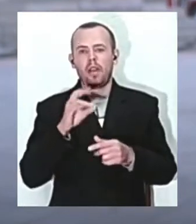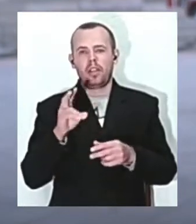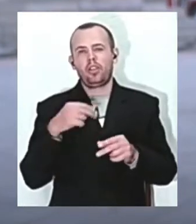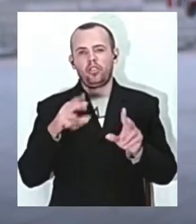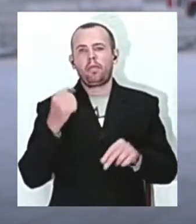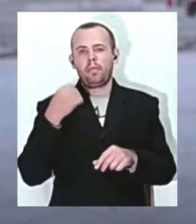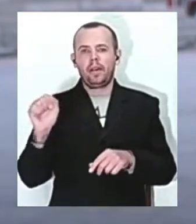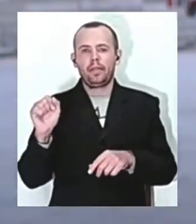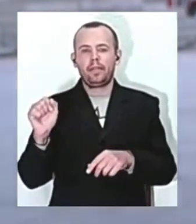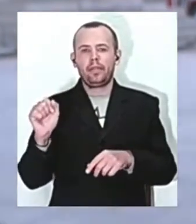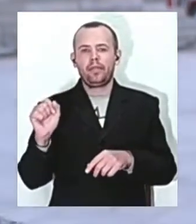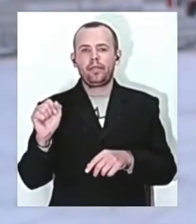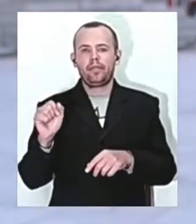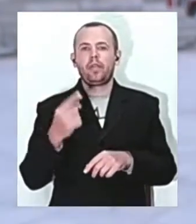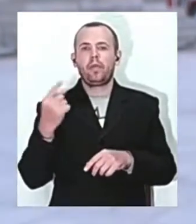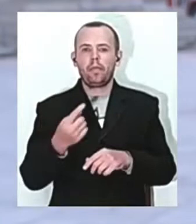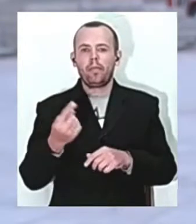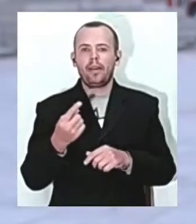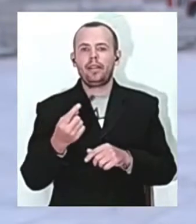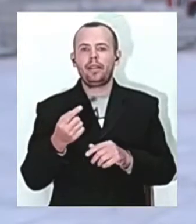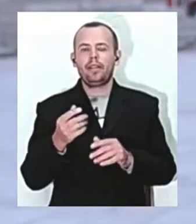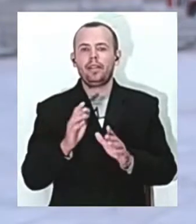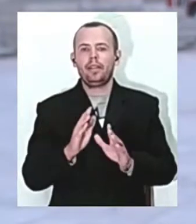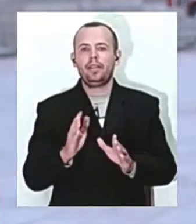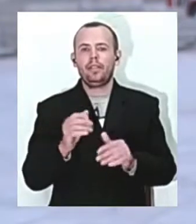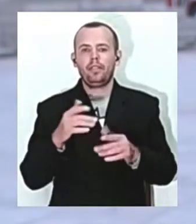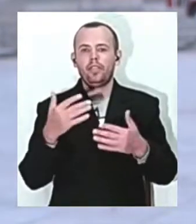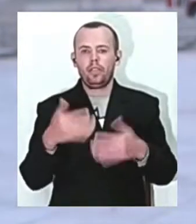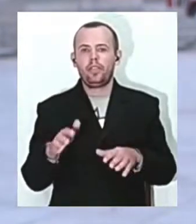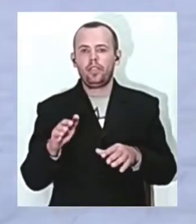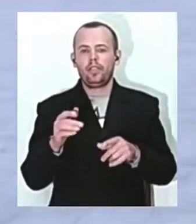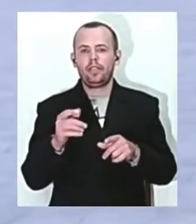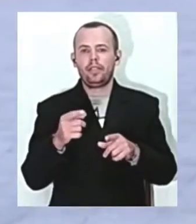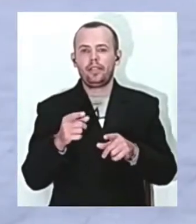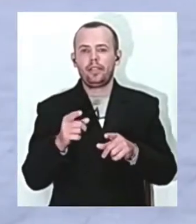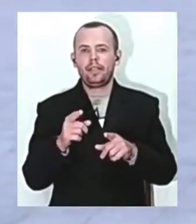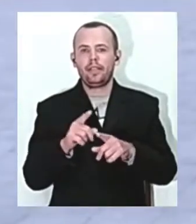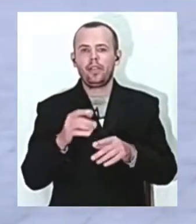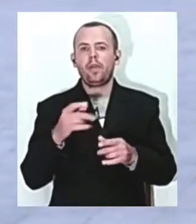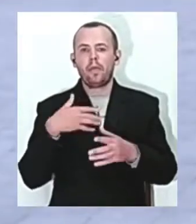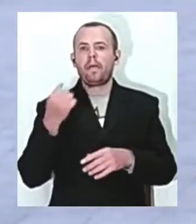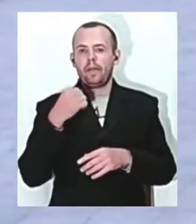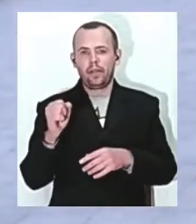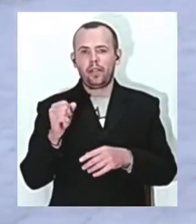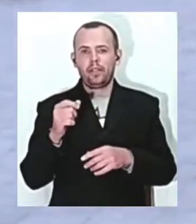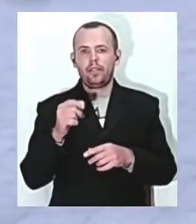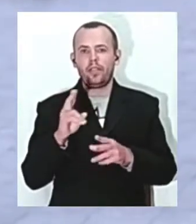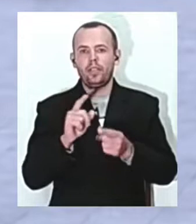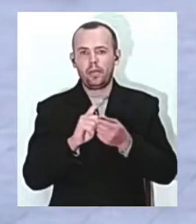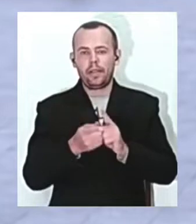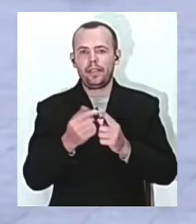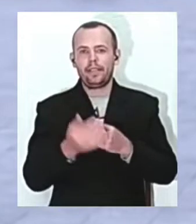Перша умова, от вже потім просто Януковичні, ми перемогли, він втік. Зміни є, вони